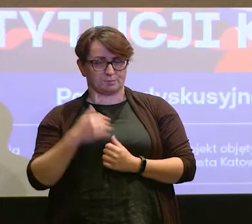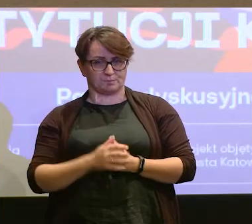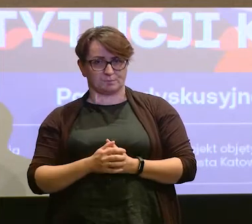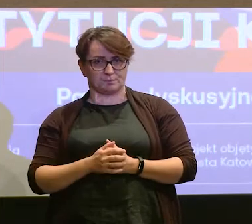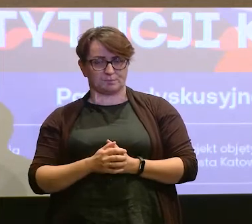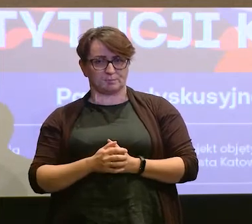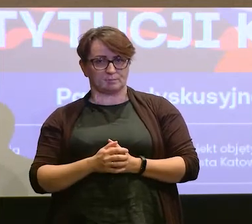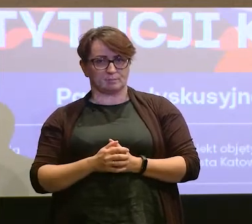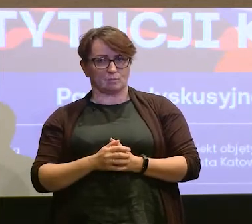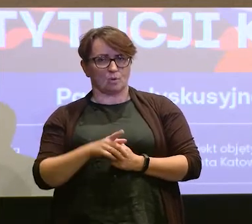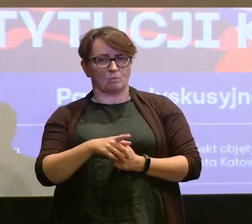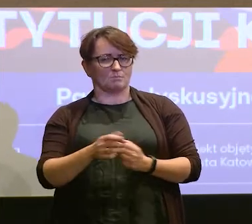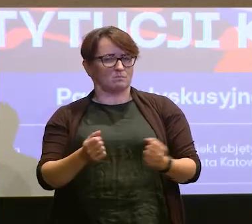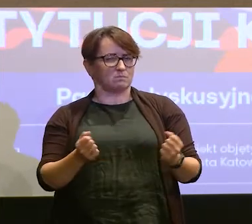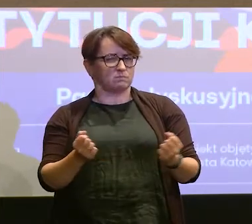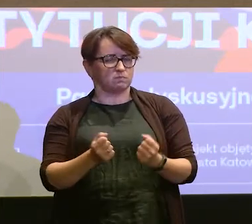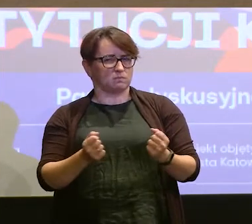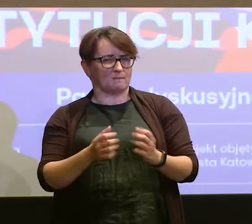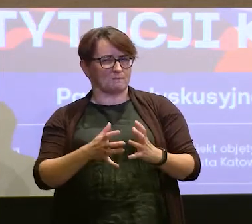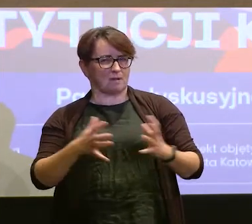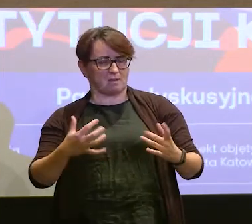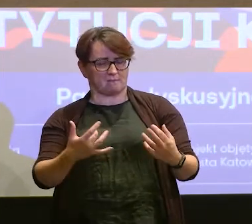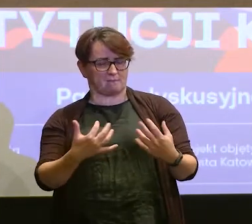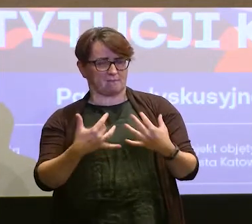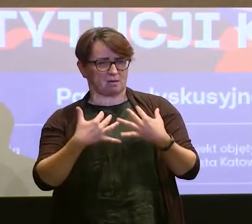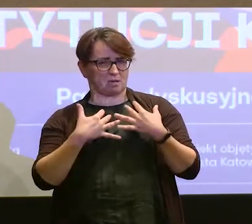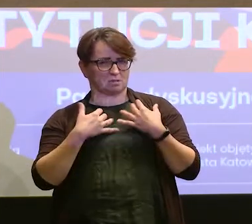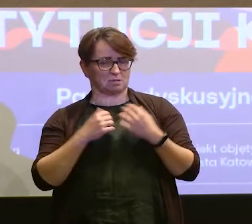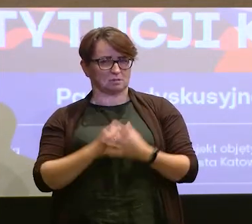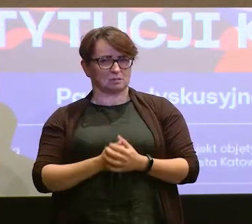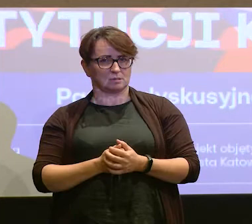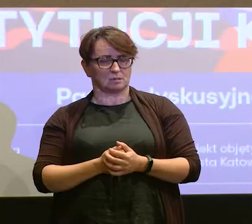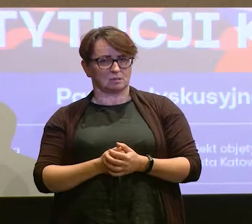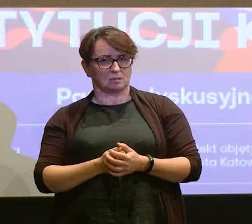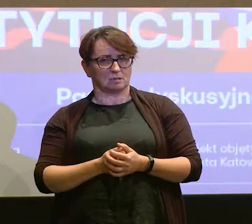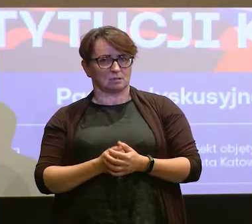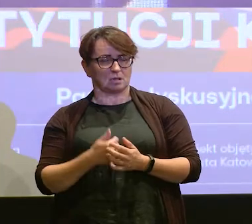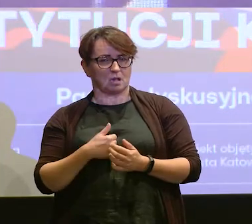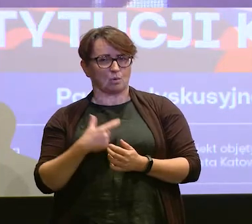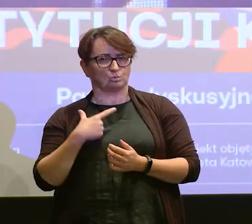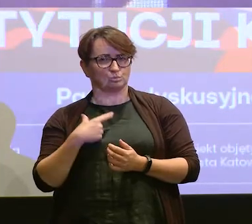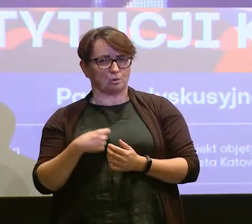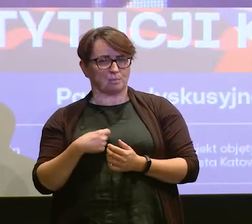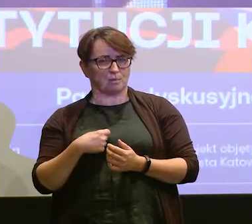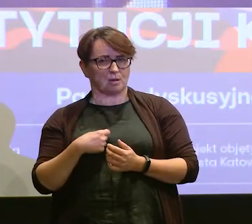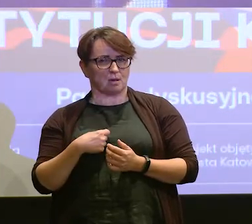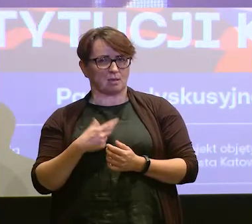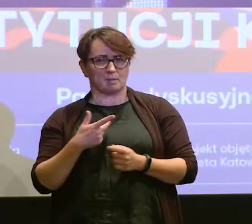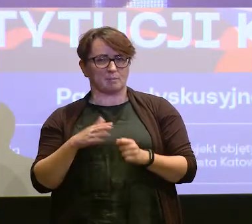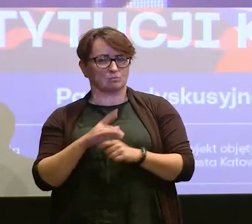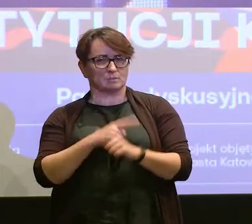a które niesamowicie wielkie wrażenie na mnie zrobiły jako osobę z